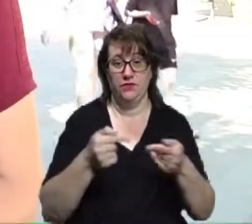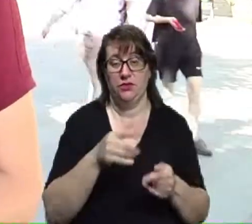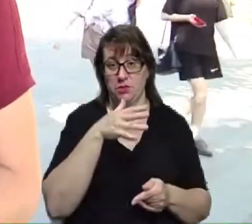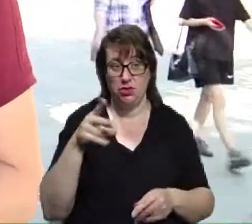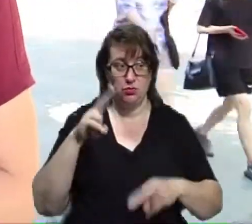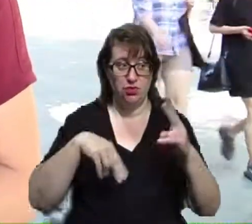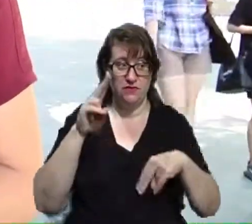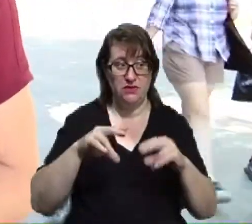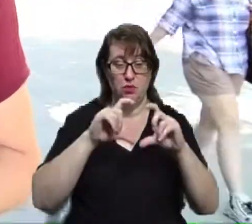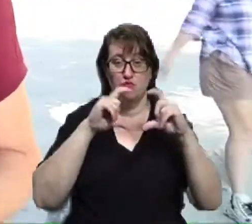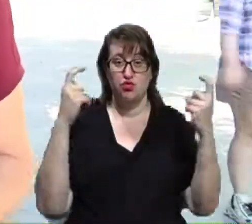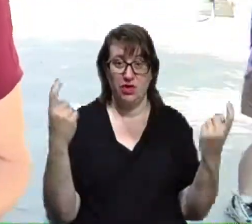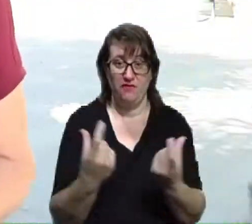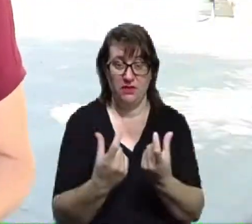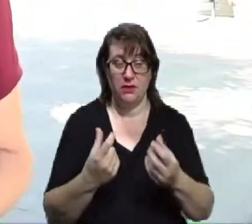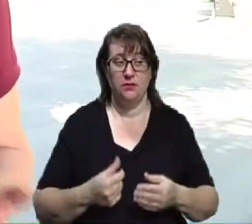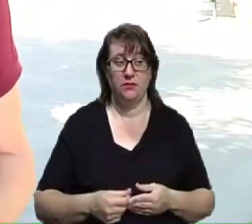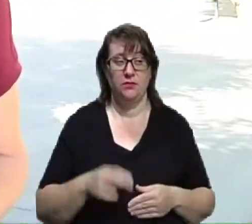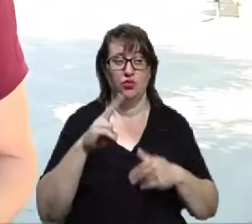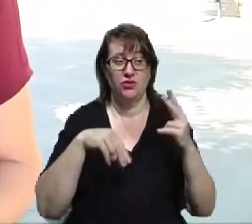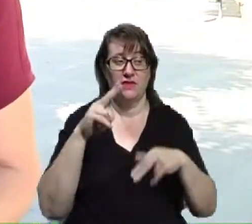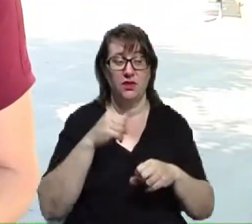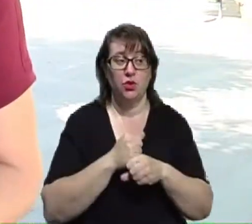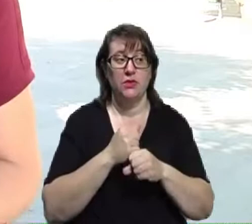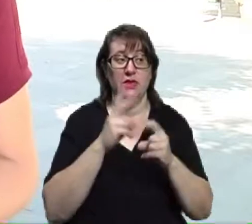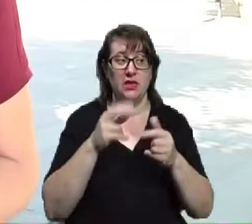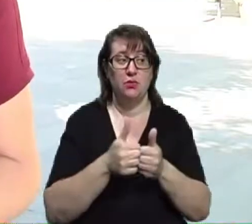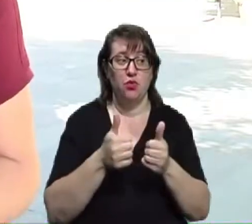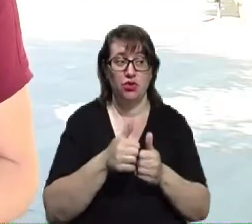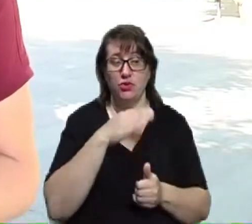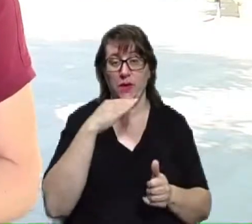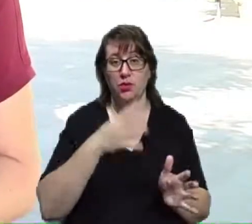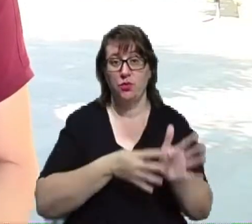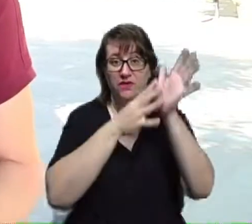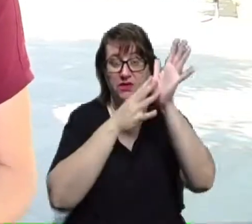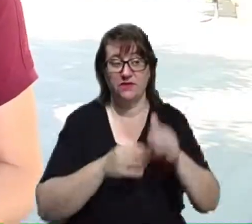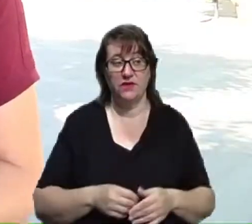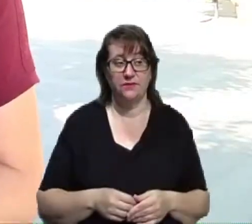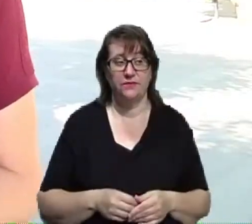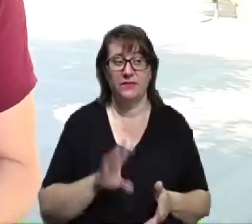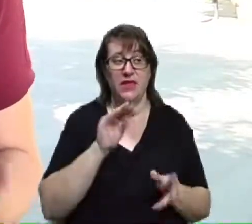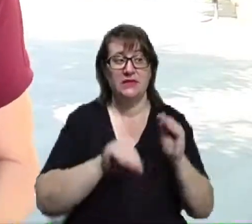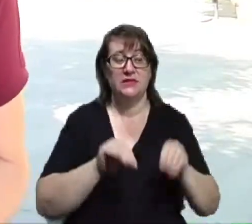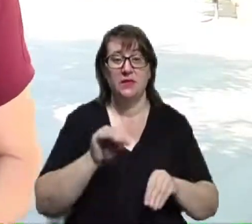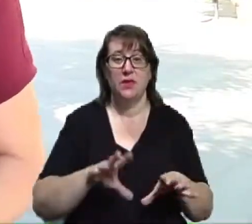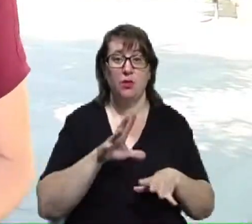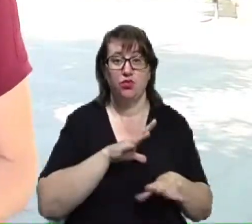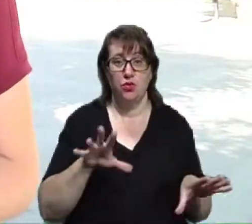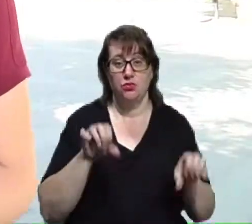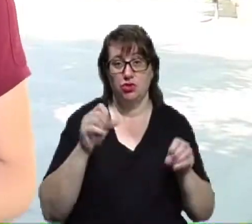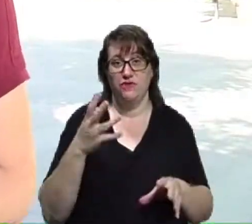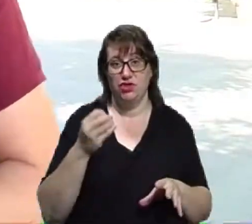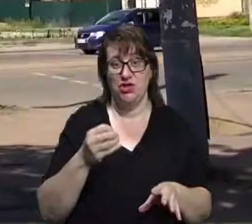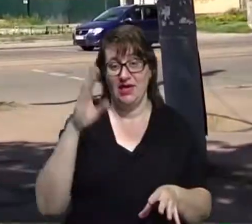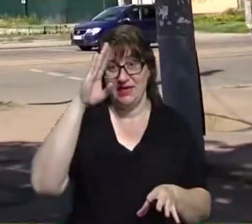фундаменту, будівельних робіт, які поруч, багатоповерхівки, не засипана була, не знаю, можливо, що гідроизоляція не